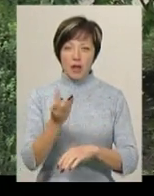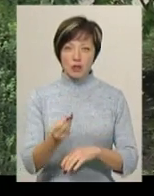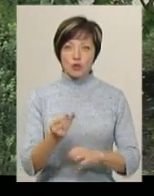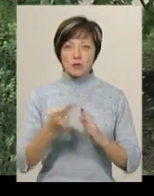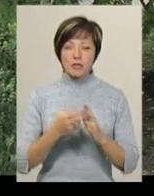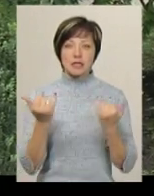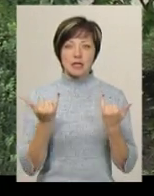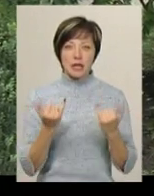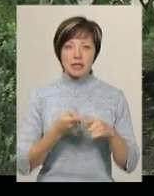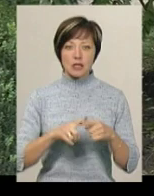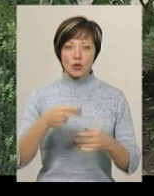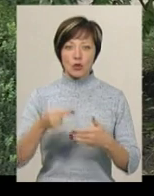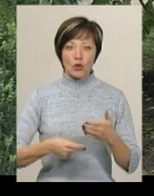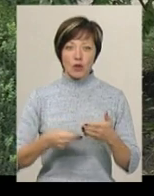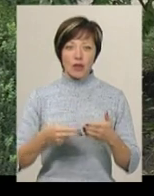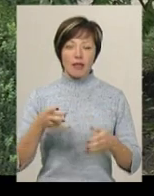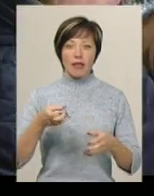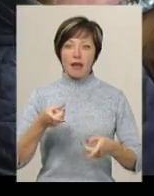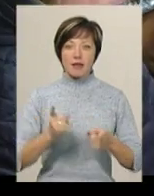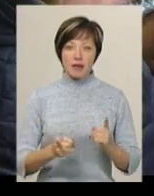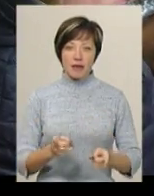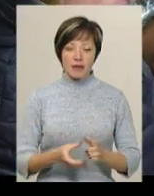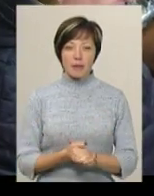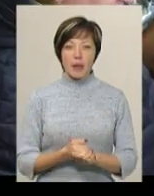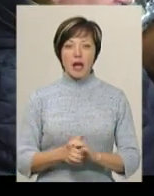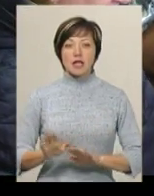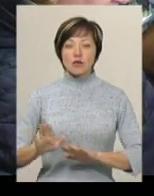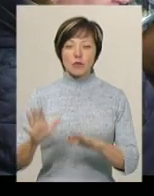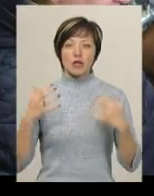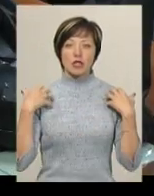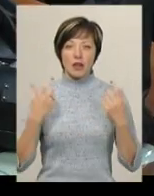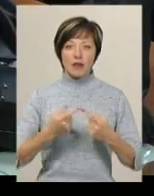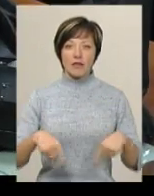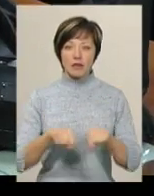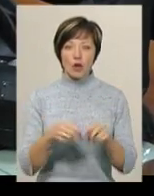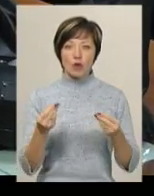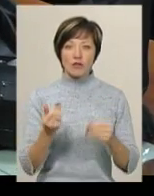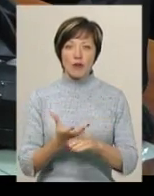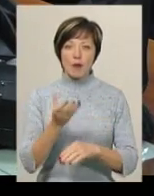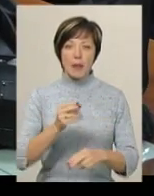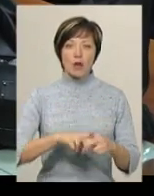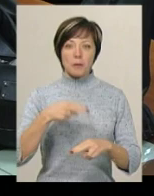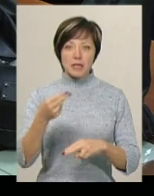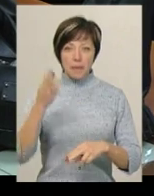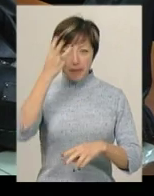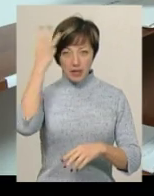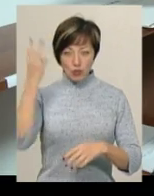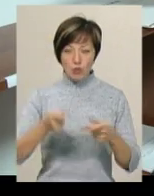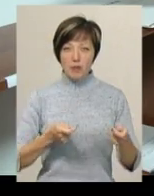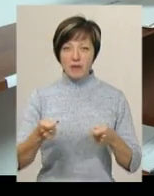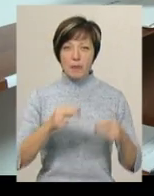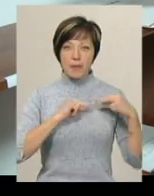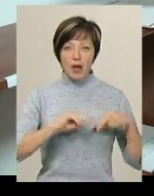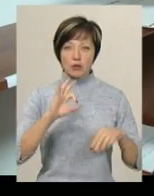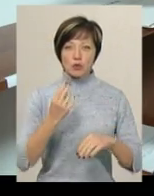субсидію. Зараз ці довідки не дієві. Заступниця начальника відділу грошових виплат та компенсацій Хмельницького управління